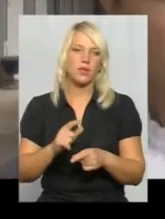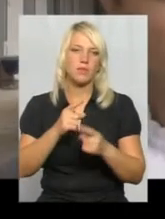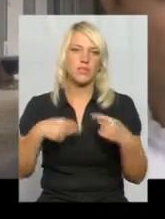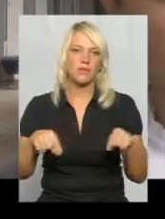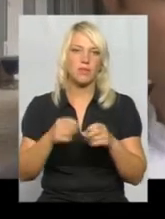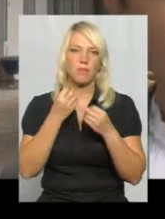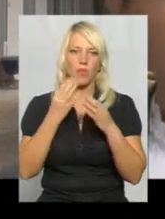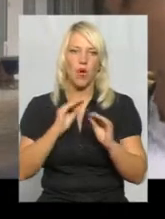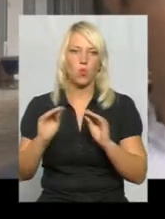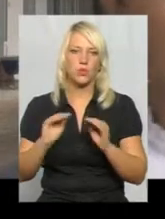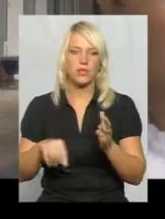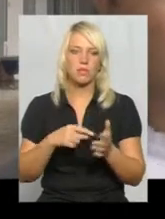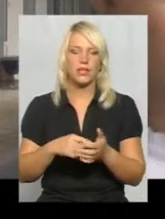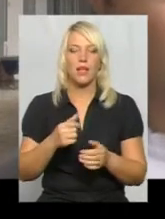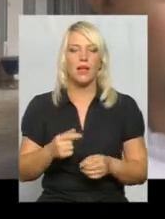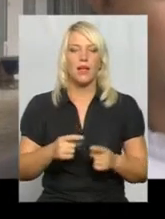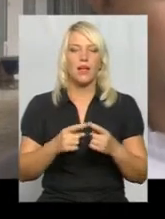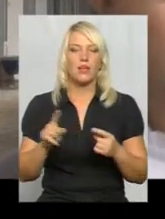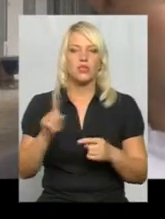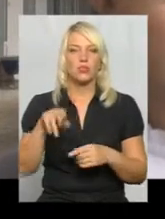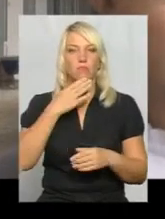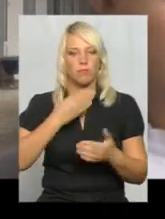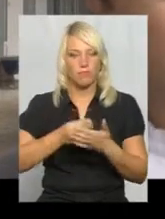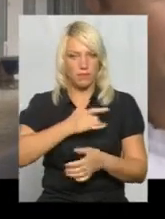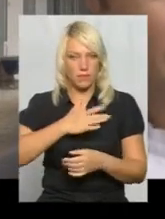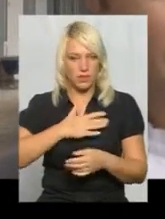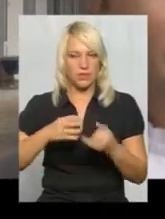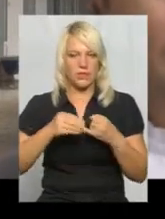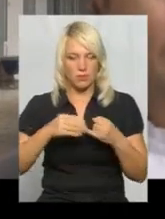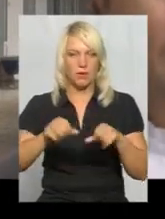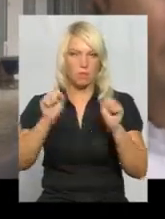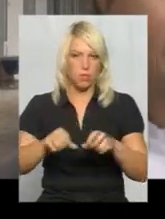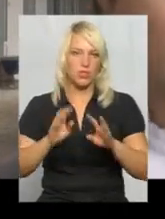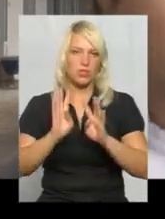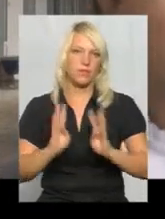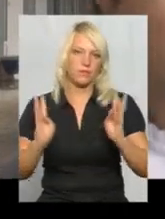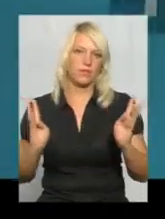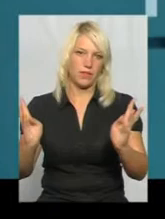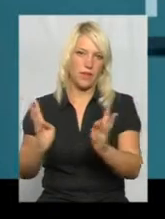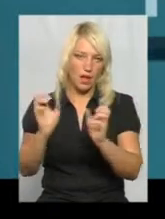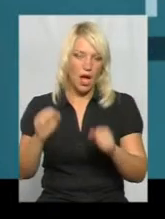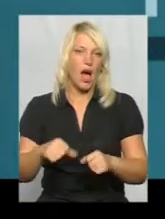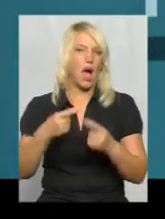Навколо приватизованих земельних ділянок можуть. Все. Інших варіантів немає.